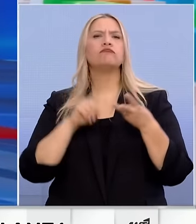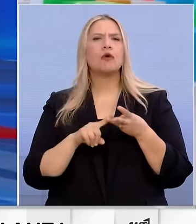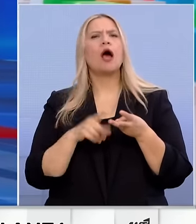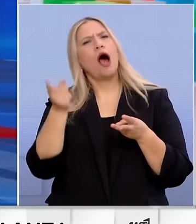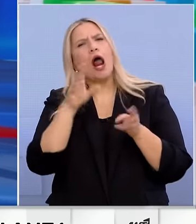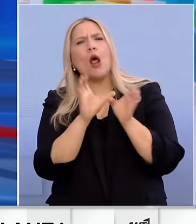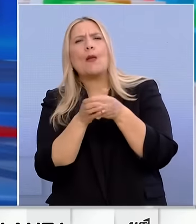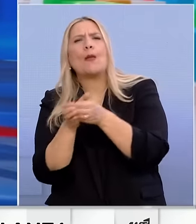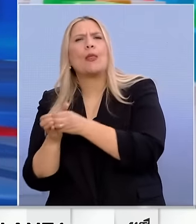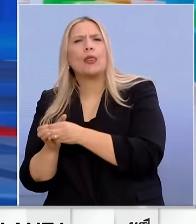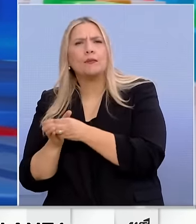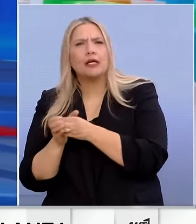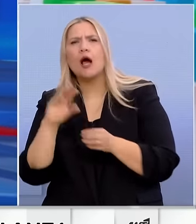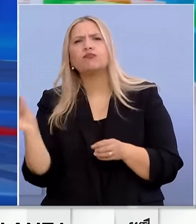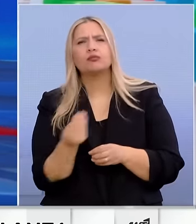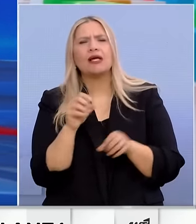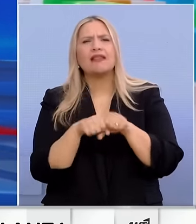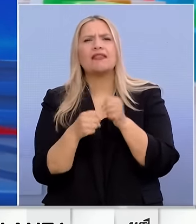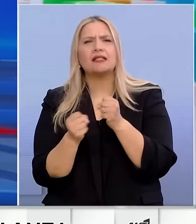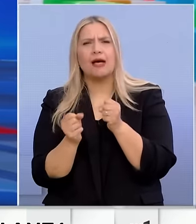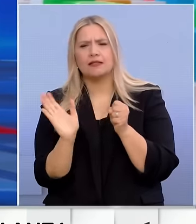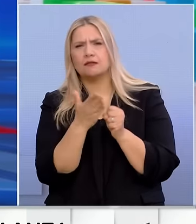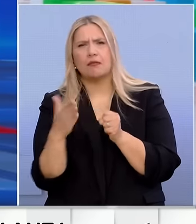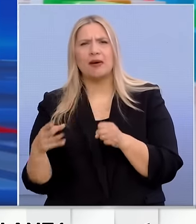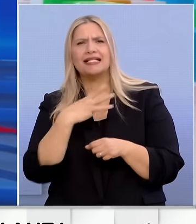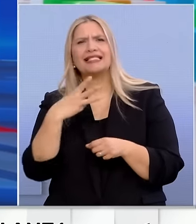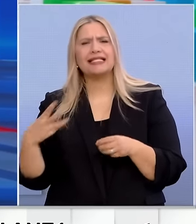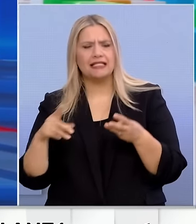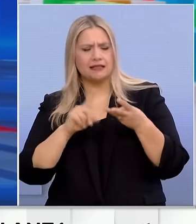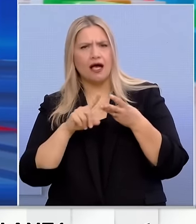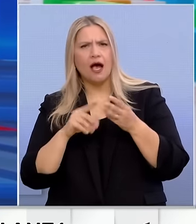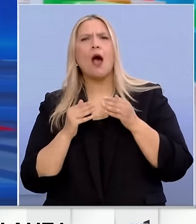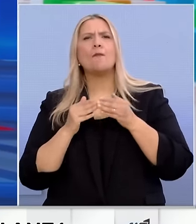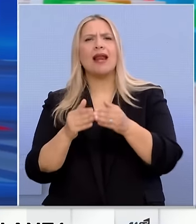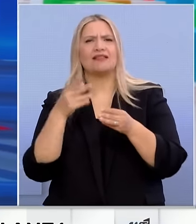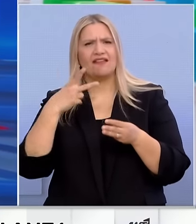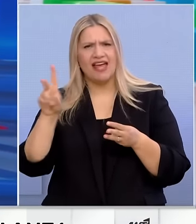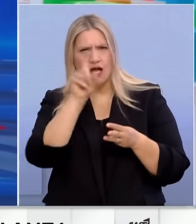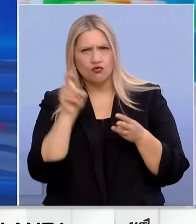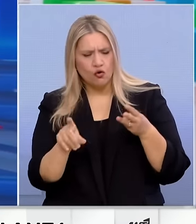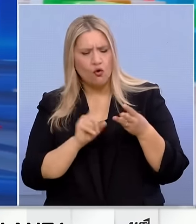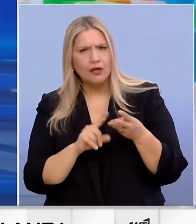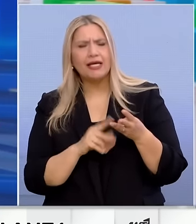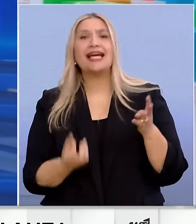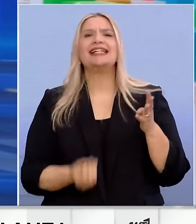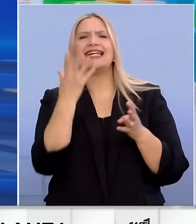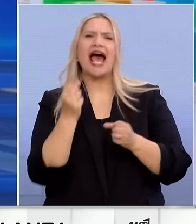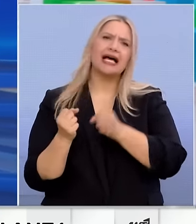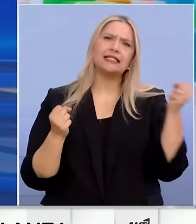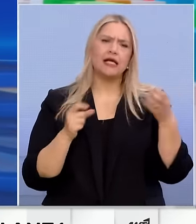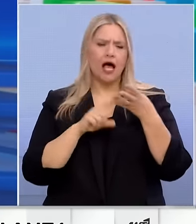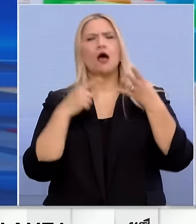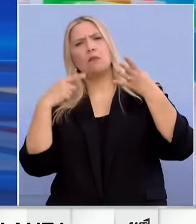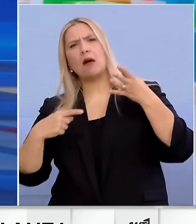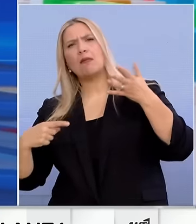μικρότερα κόμματα που προέκυψαν από τις διασπάσεις του ΣΥΡΙΖΑ. Η πλεύση ελευθερίας, η νέα αριστερά και